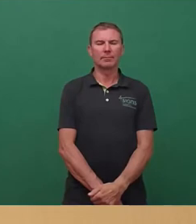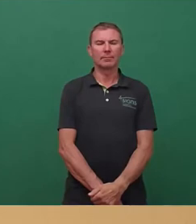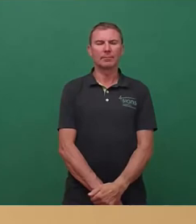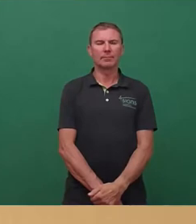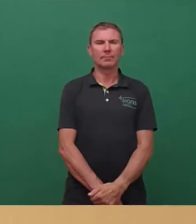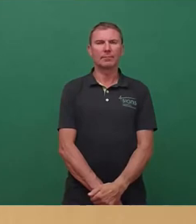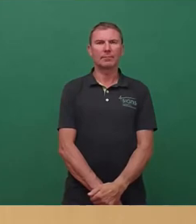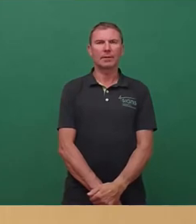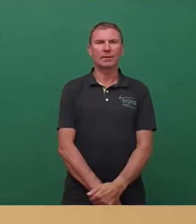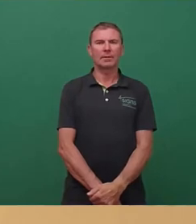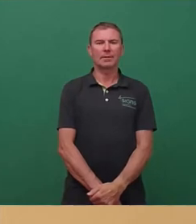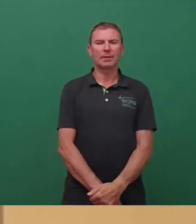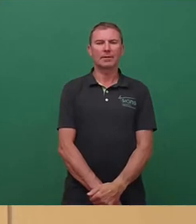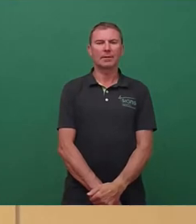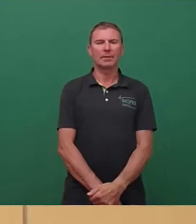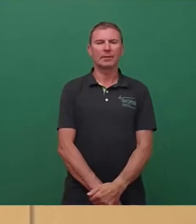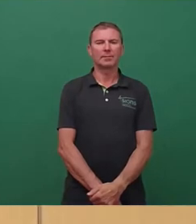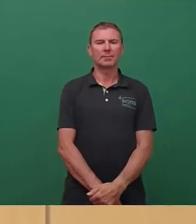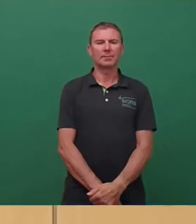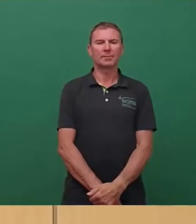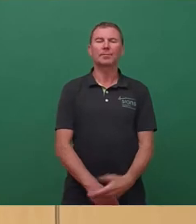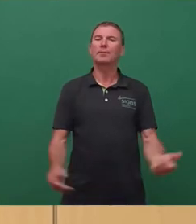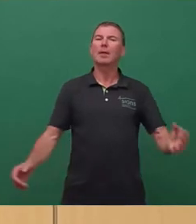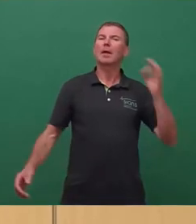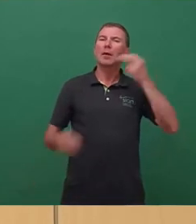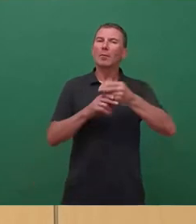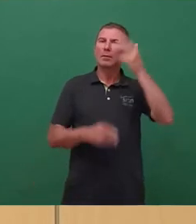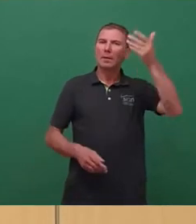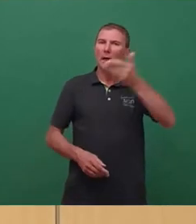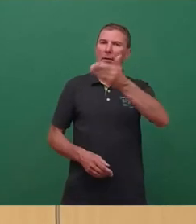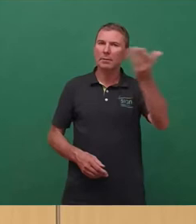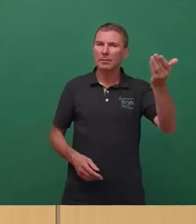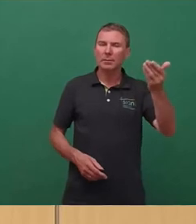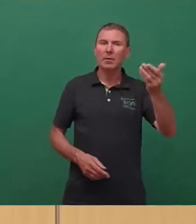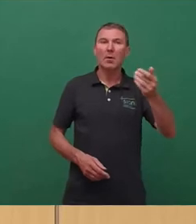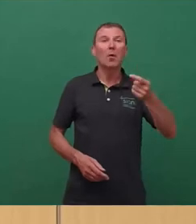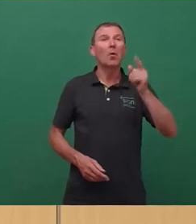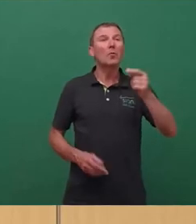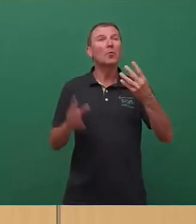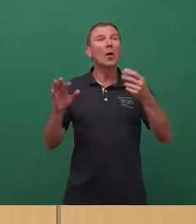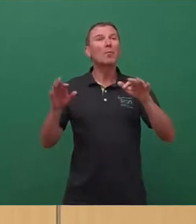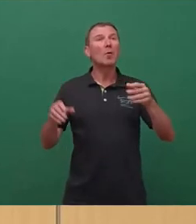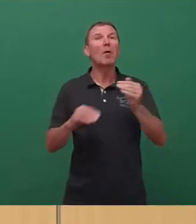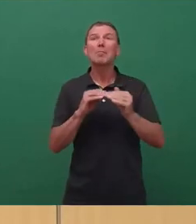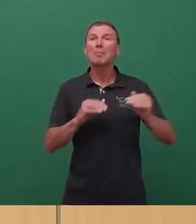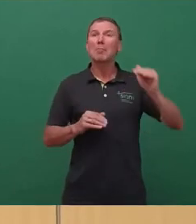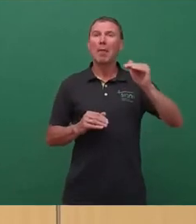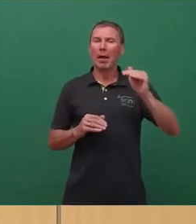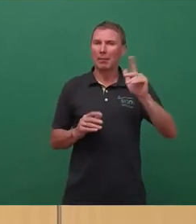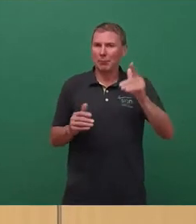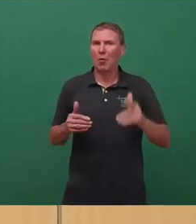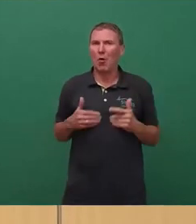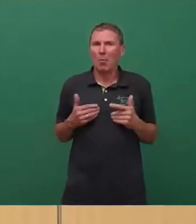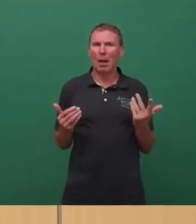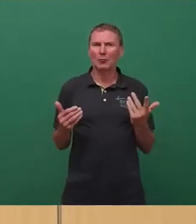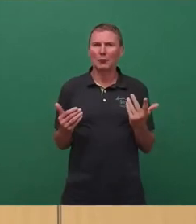Ja, meine Damen und Herren, das war natürlich eine Überraschung, mit einmal 109 Millionen mehr zu haben. Was mich zu der gar nicht so